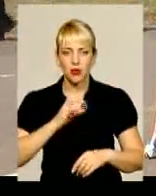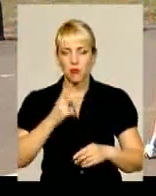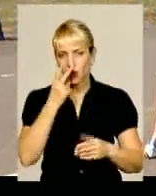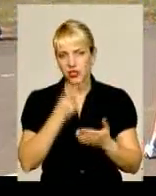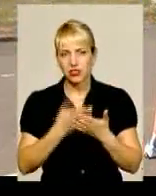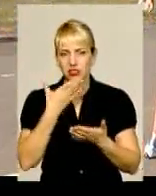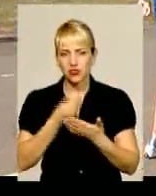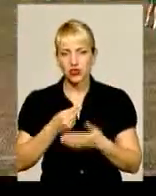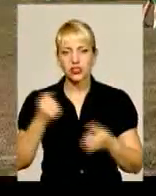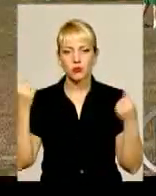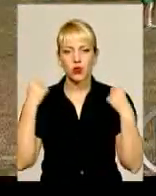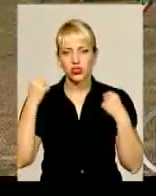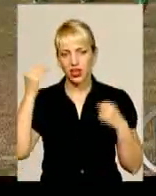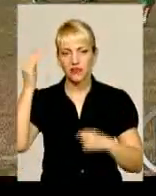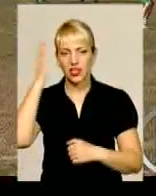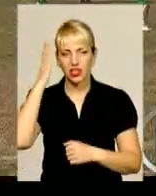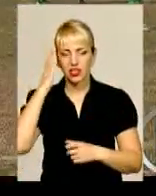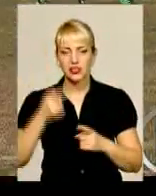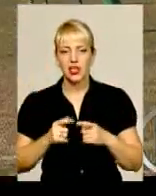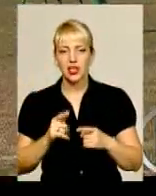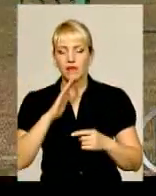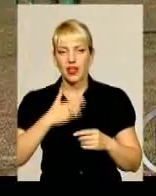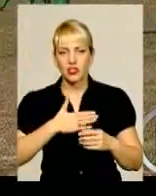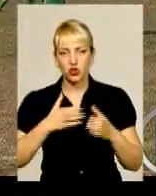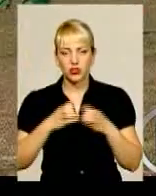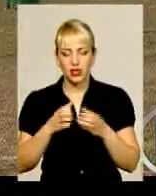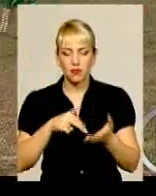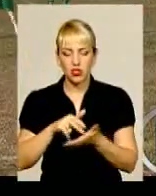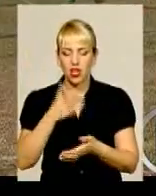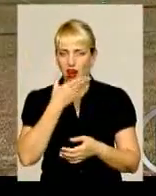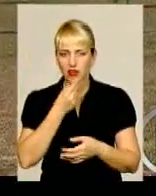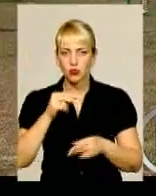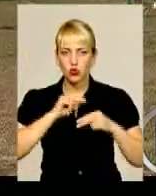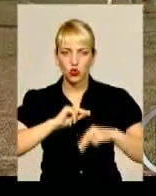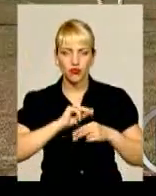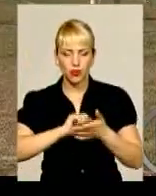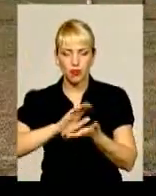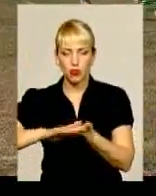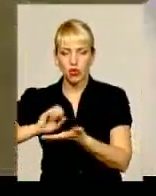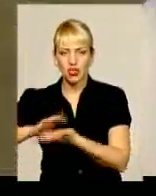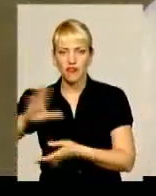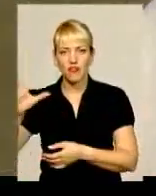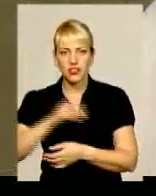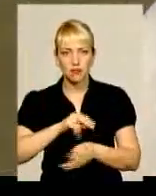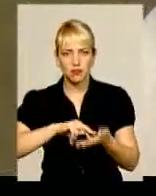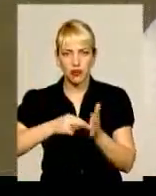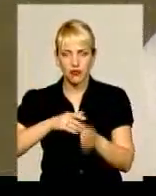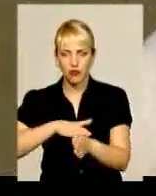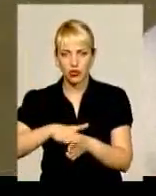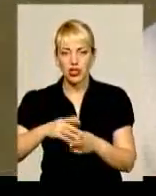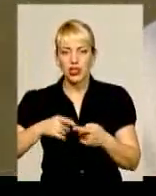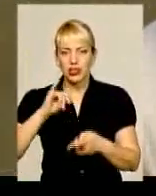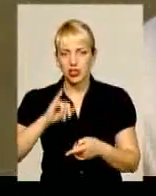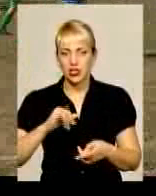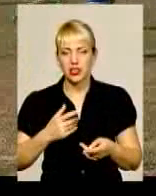спортивний хист. До дня працівника лісу наші колективи підійшли з гарними трудовими показниками. Виконують весь комплекс лісового спорудських робіт, своїх